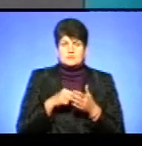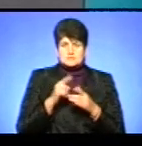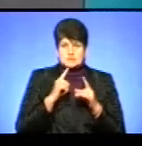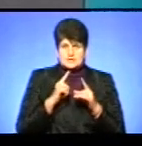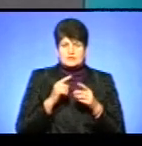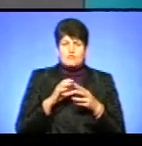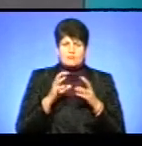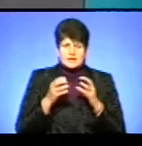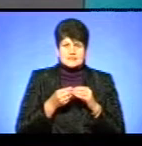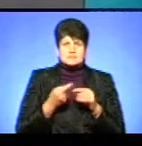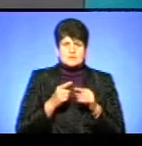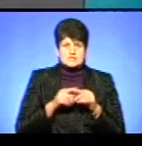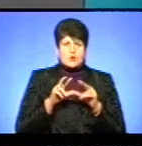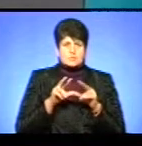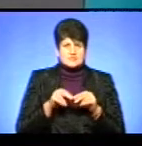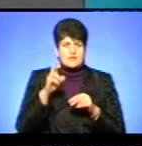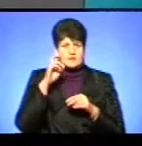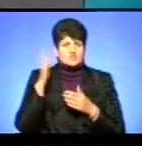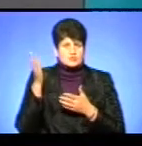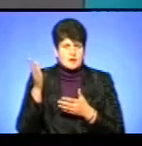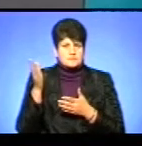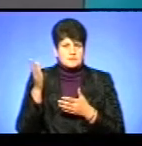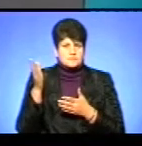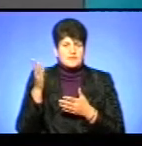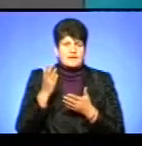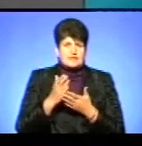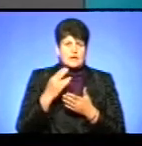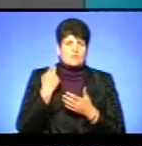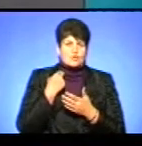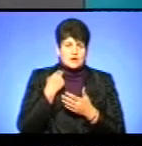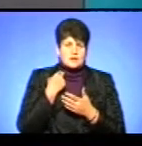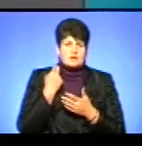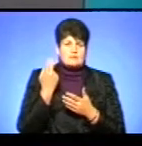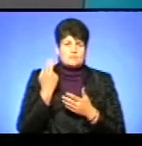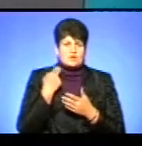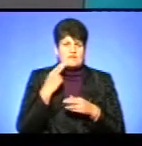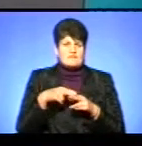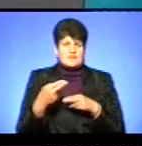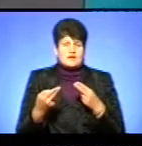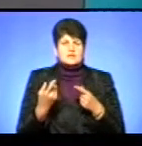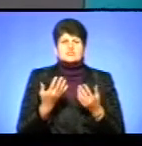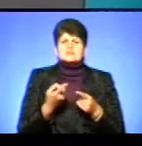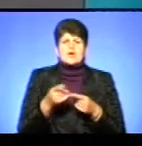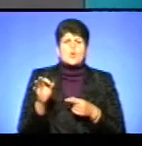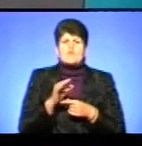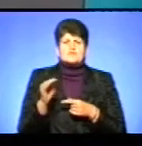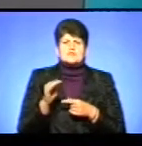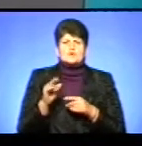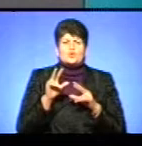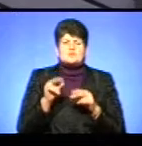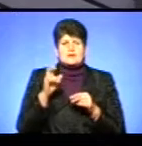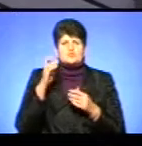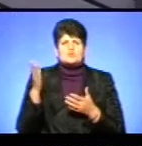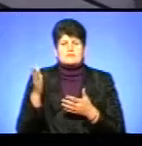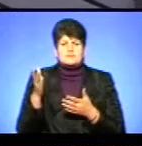принципі, це гарантувала держава. Є борги, борги покрили, чи відколи вже це офіційно гарантує держава?